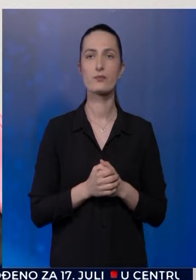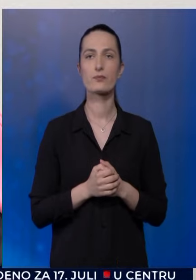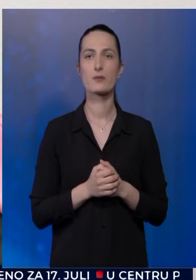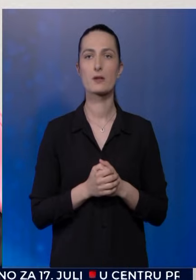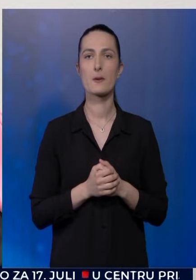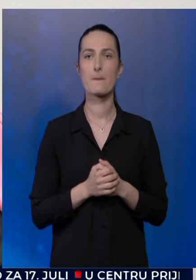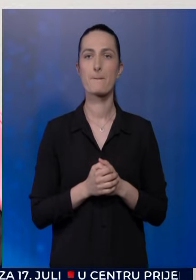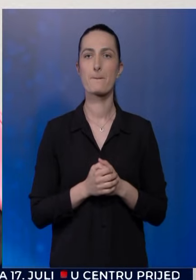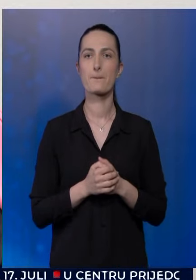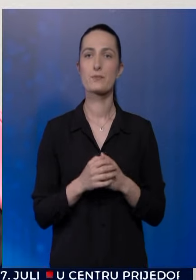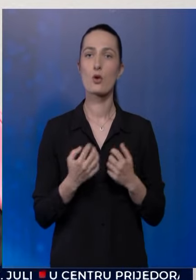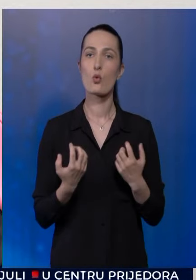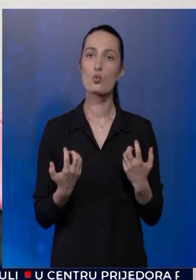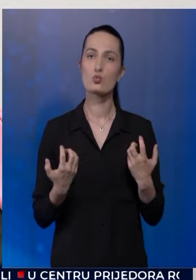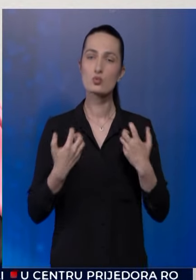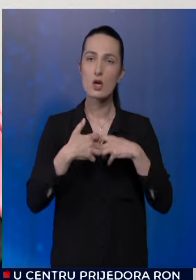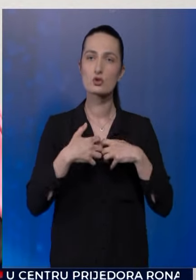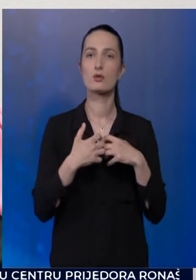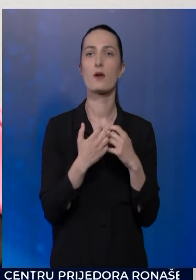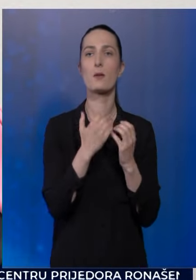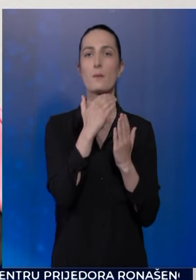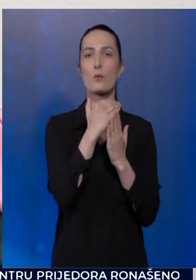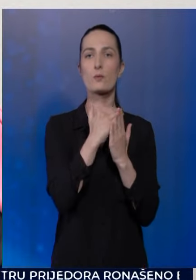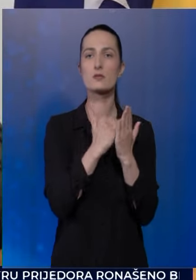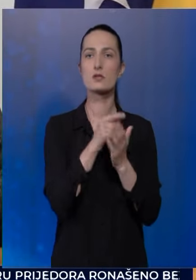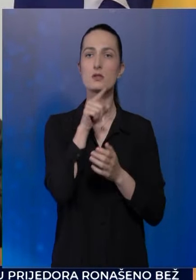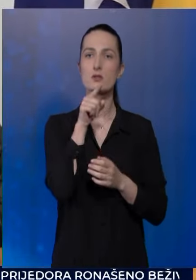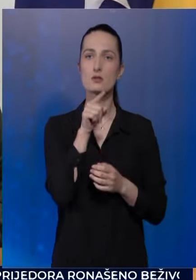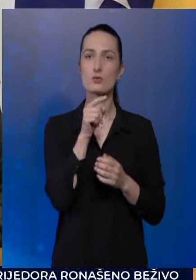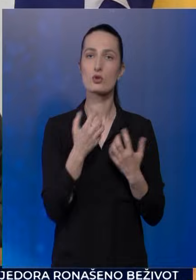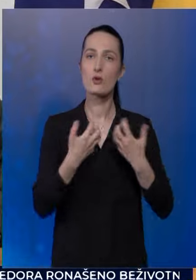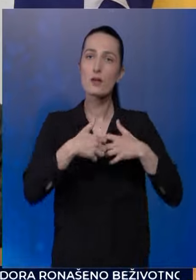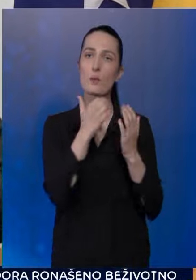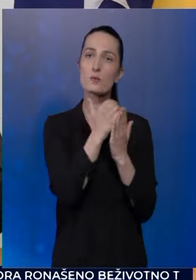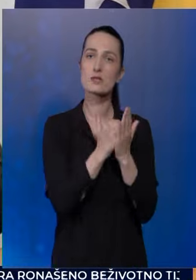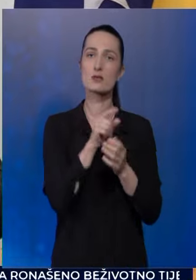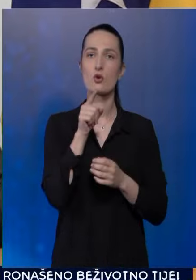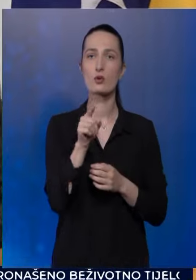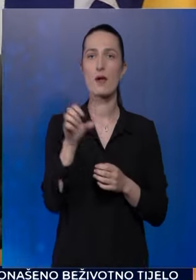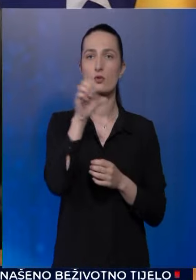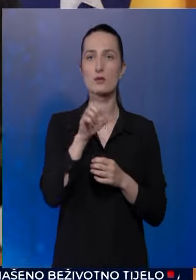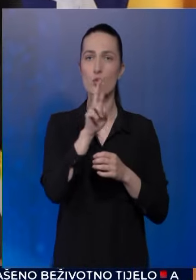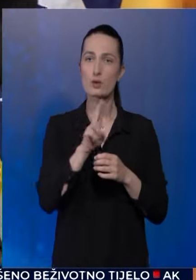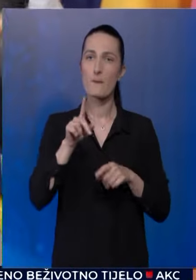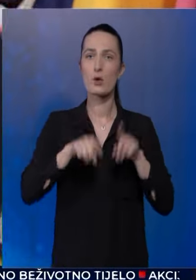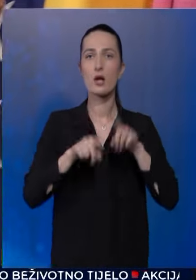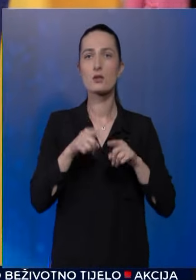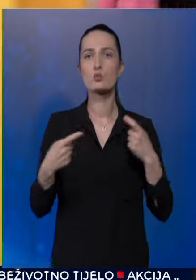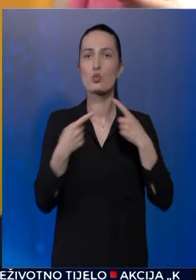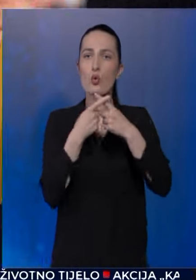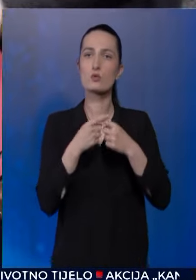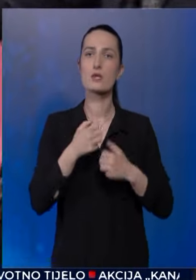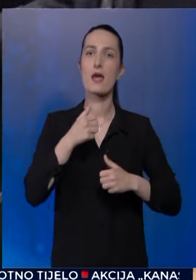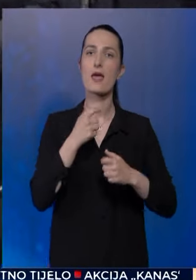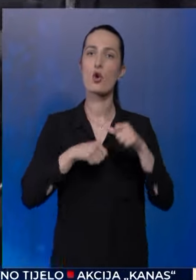naravno voditi, mi ćemo nastaviti da pružamo podršku. U sklađivanje propisa sa onim Evropske unije ponekad je